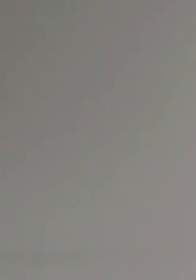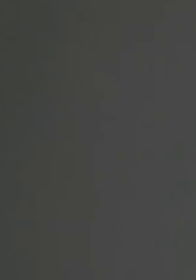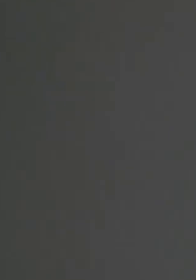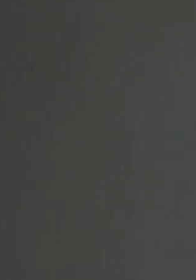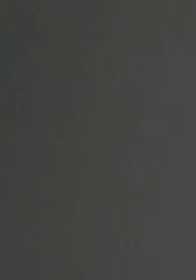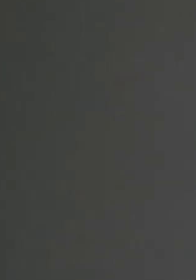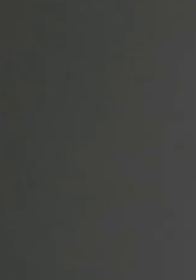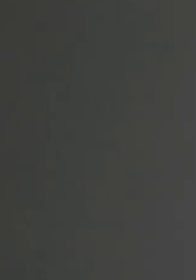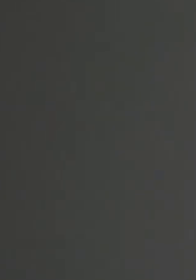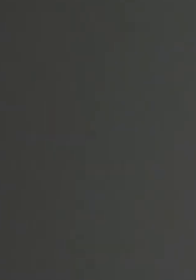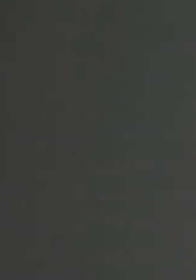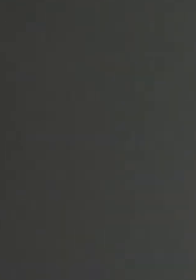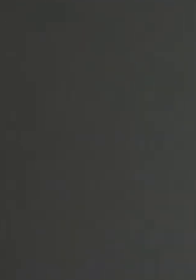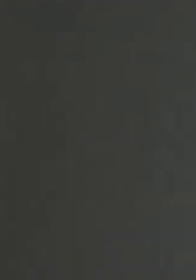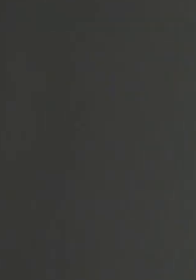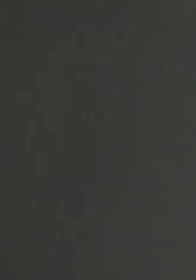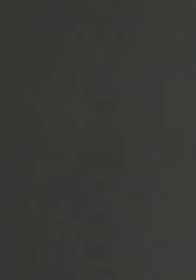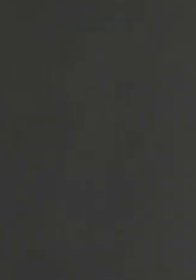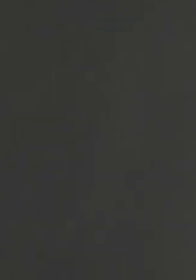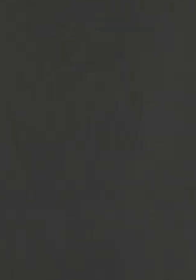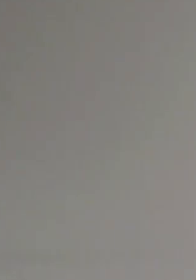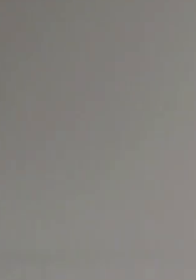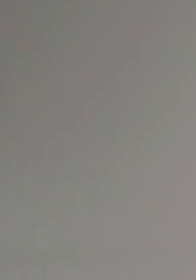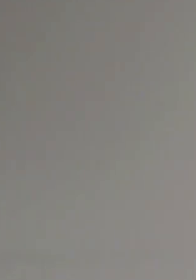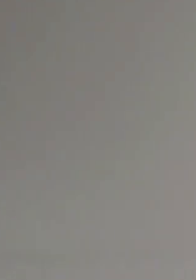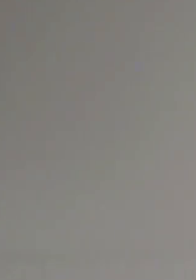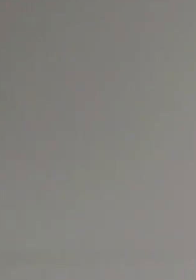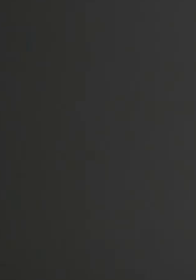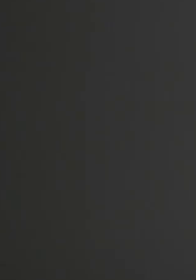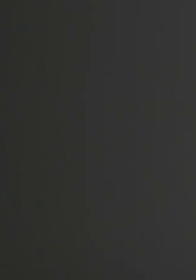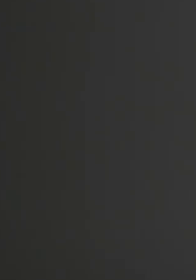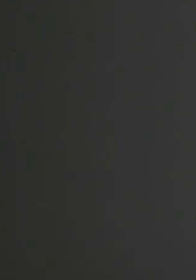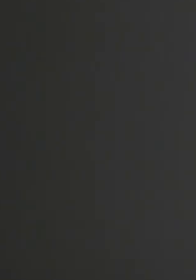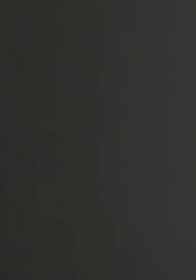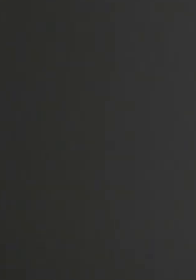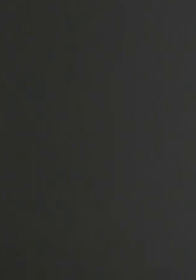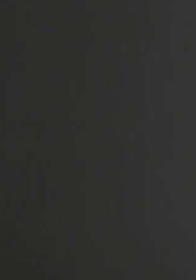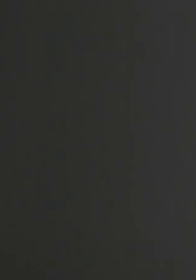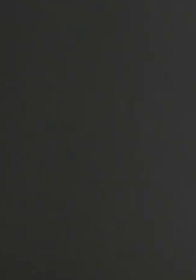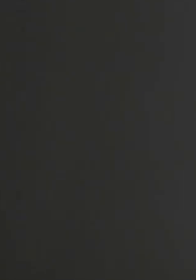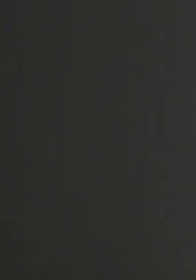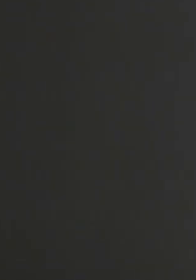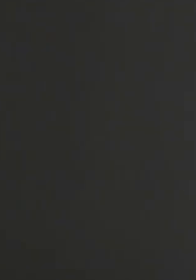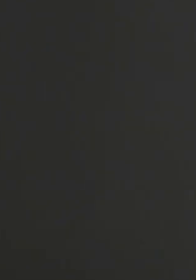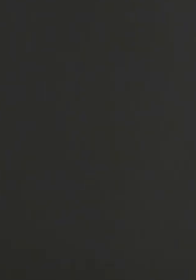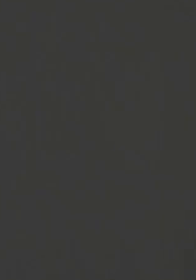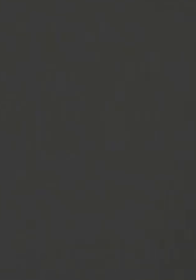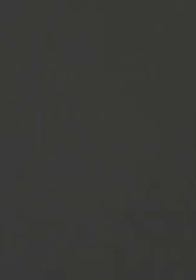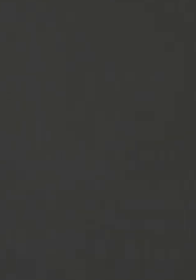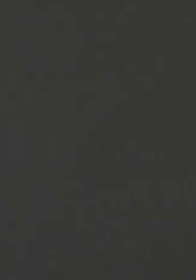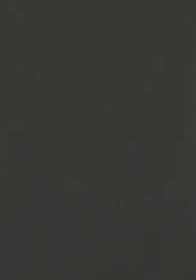במאמץ. יש לי ממצאים לא ספציפיים בריאות. נשארים כאבים. אני לא מרגישה שהחלמתי במאה אחוז.